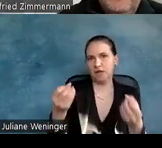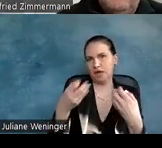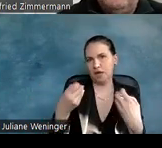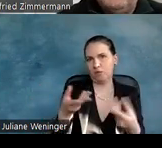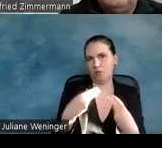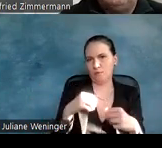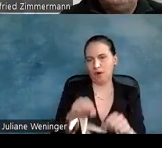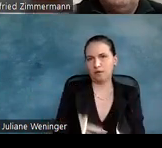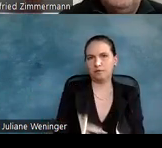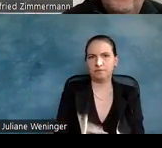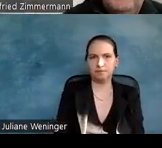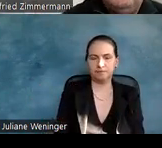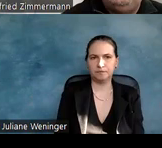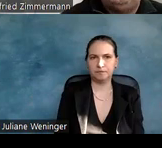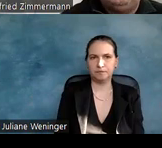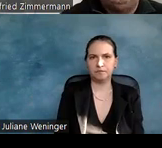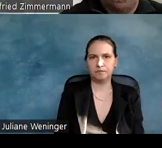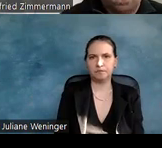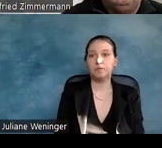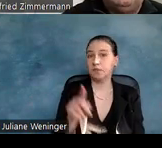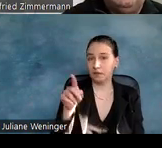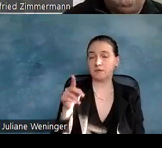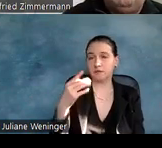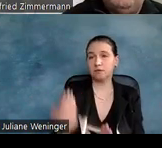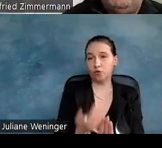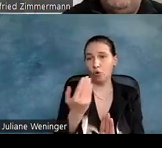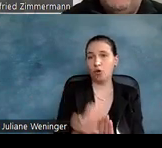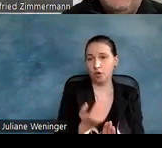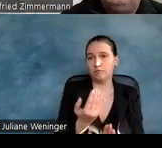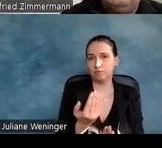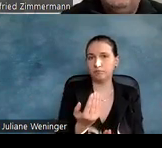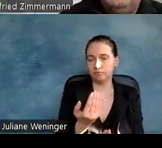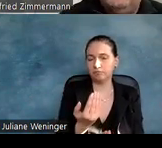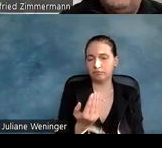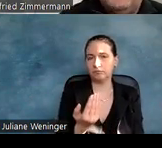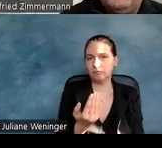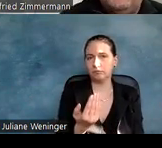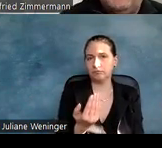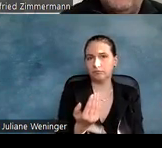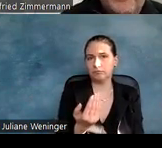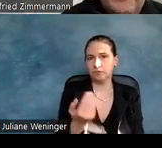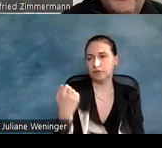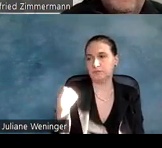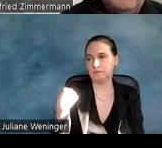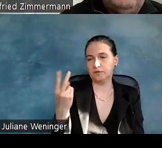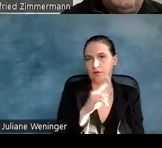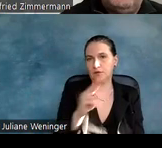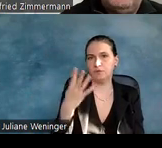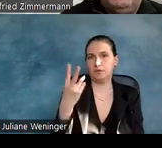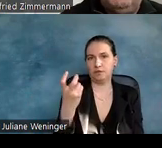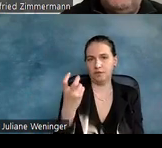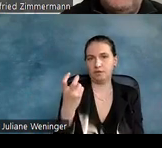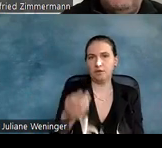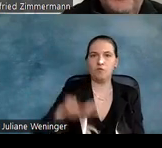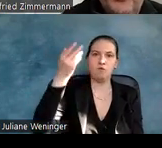gestellt und wieder das ist eine neue Features von BDF von PAK 2024, die gab es